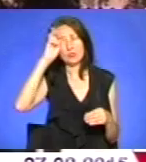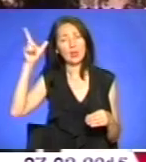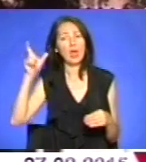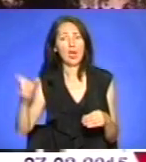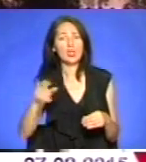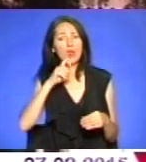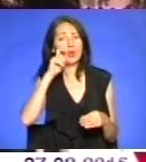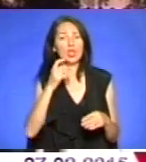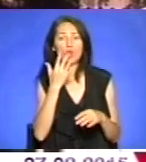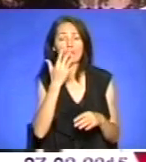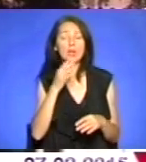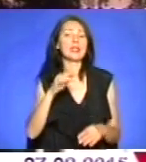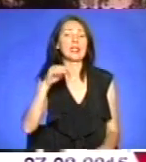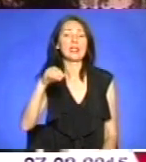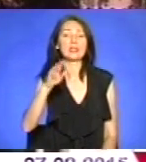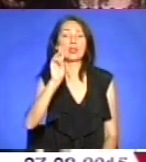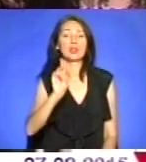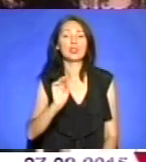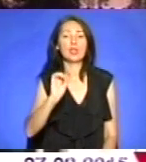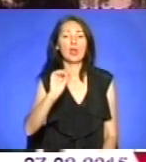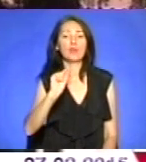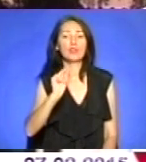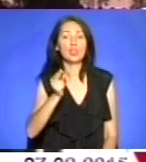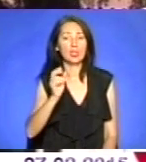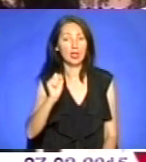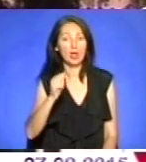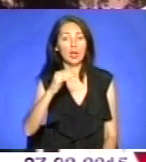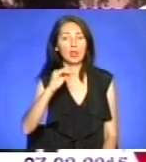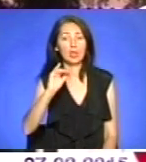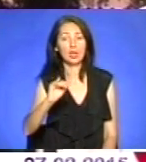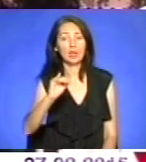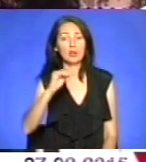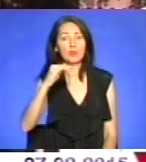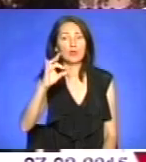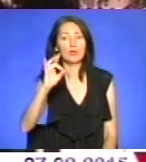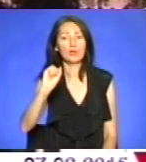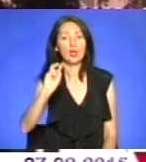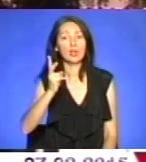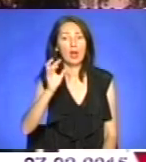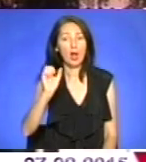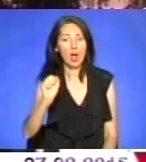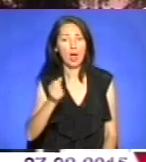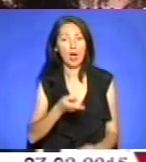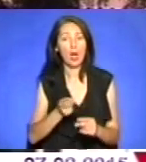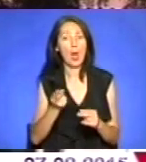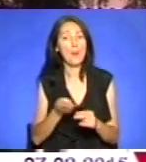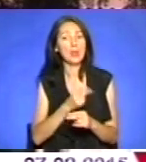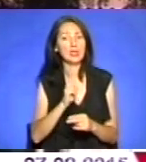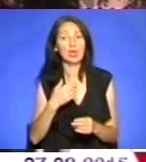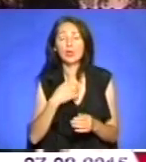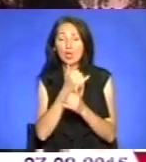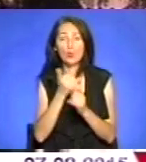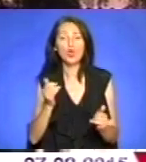Тараса Шевченка і Івана Франка, без яких ми не можемо собі уявити історію